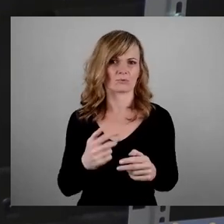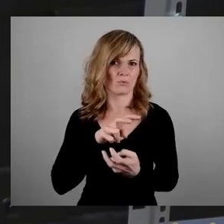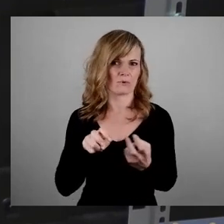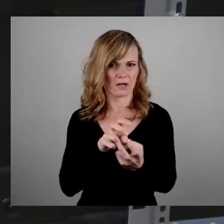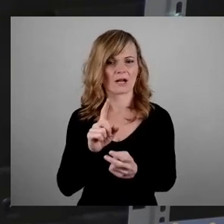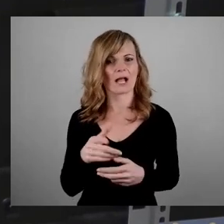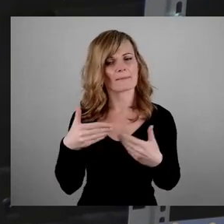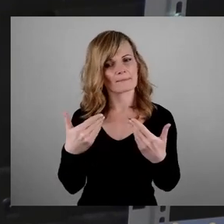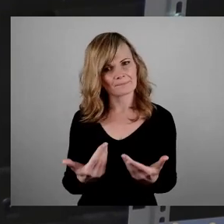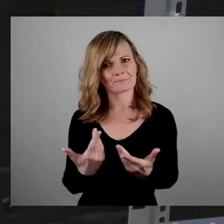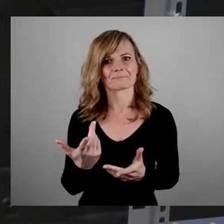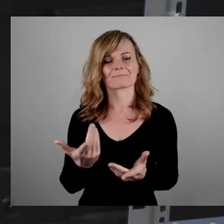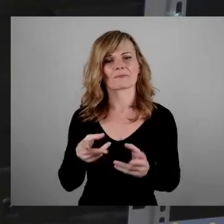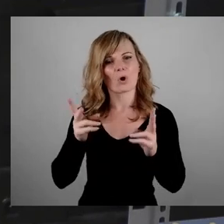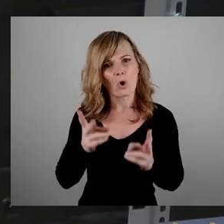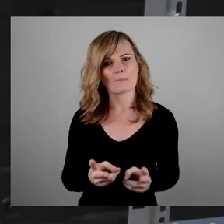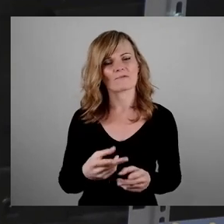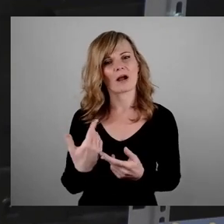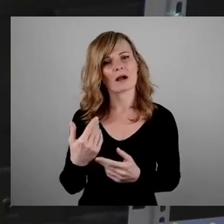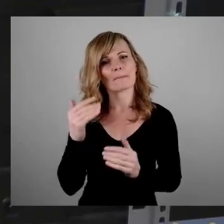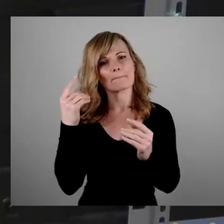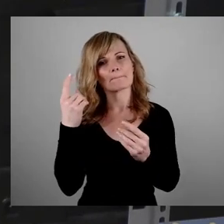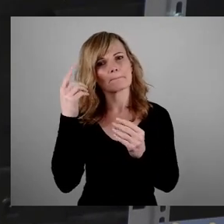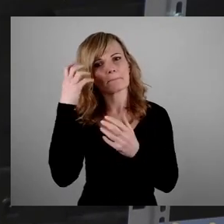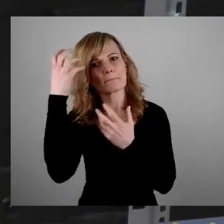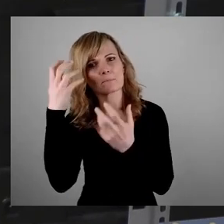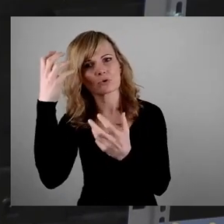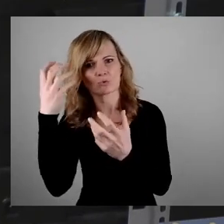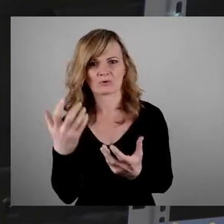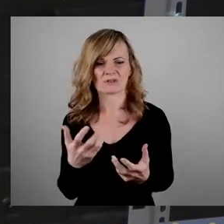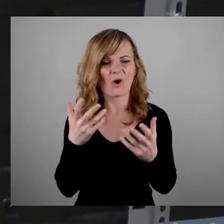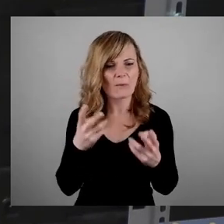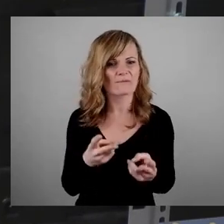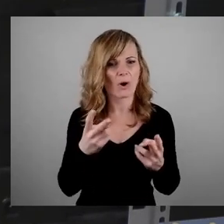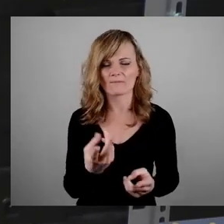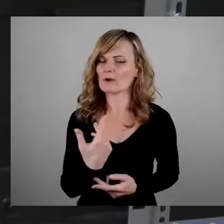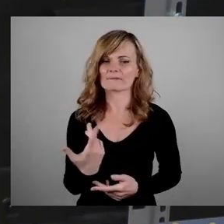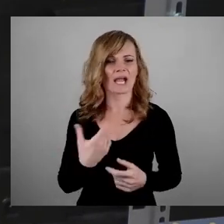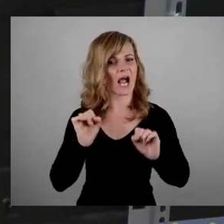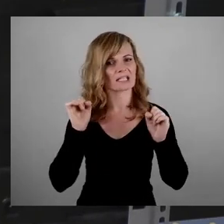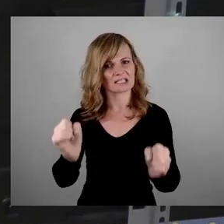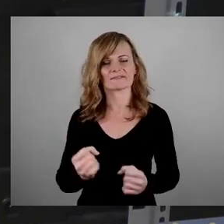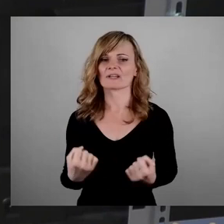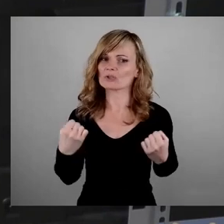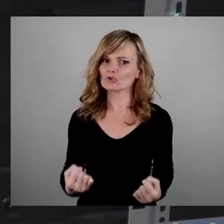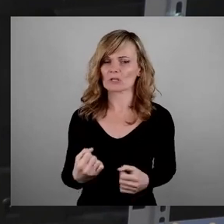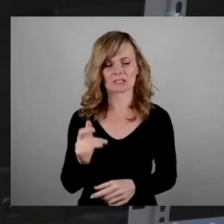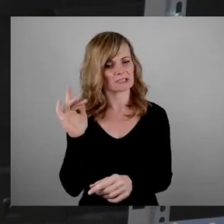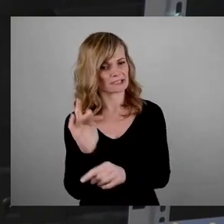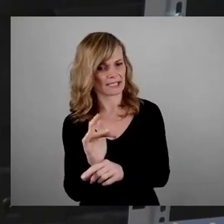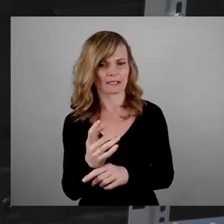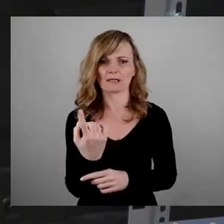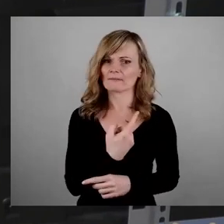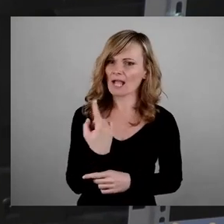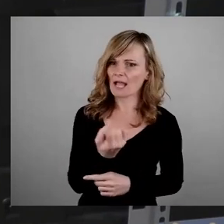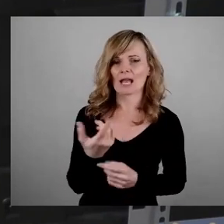Verfestigen des Opfermythos werden wir aktiv entschlossen entgegentreten. Wir laden alle demokratisch gesinnten